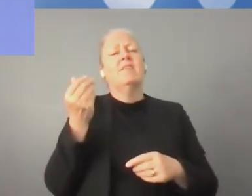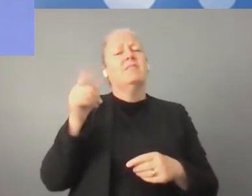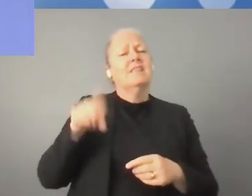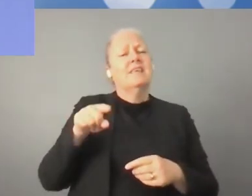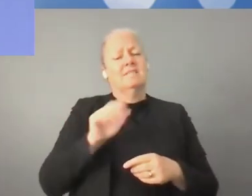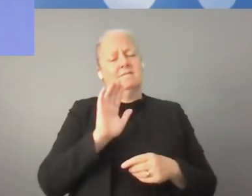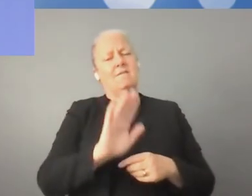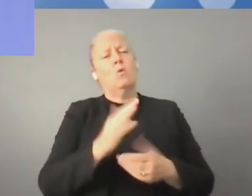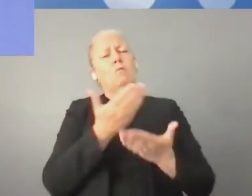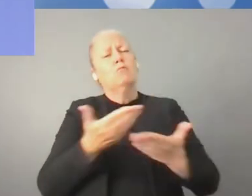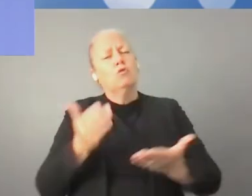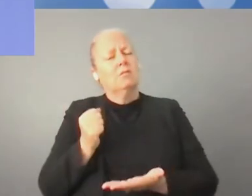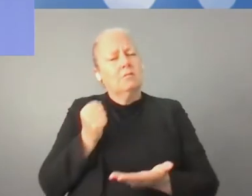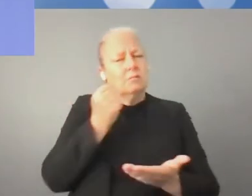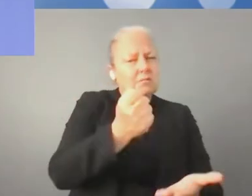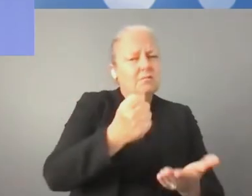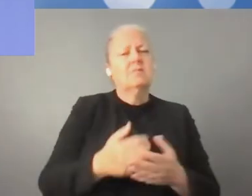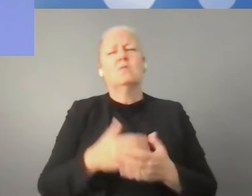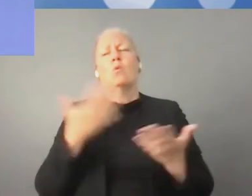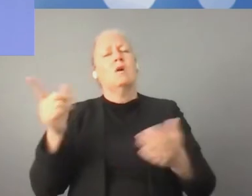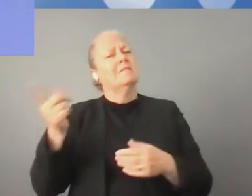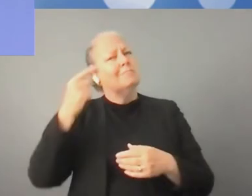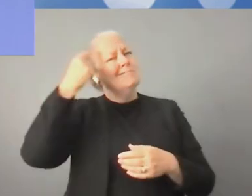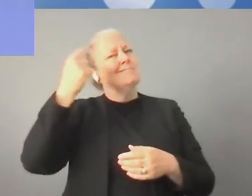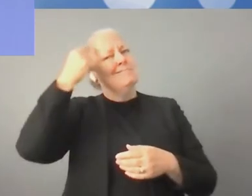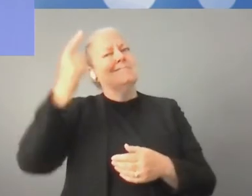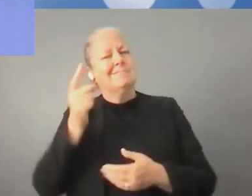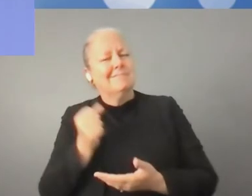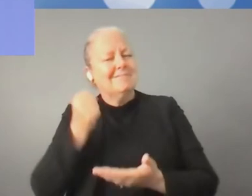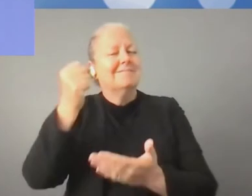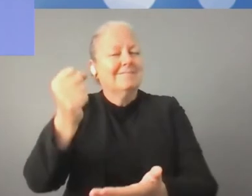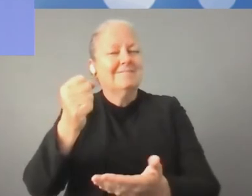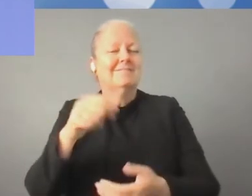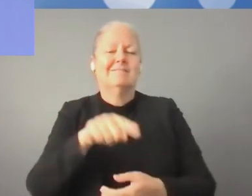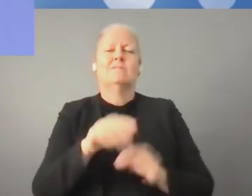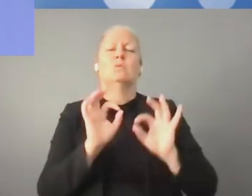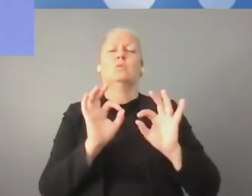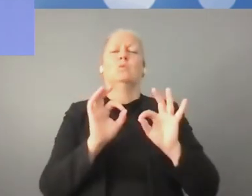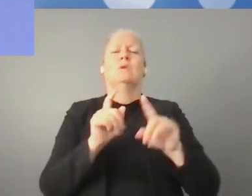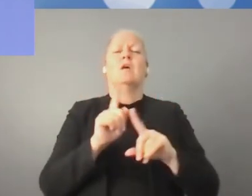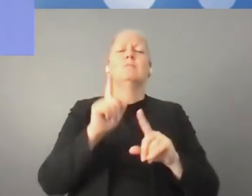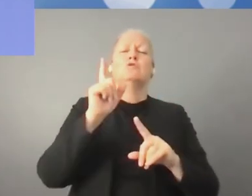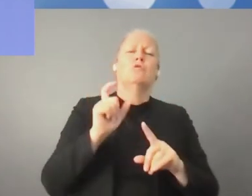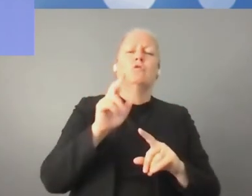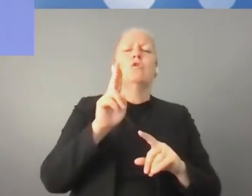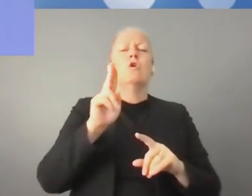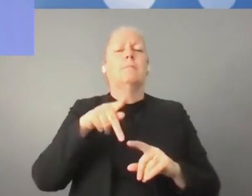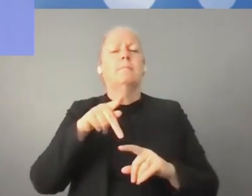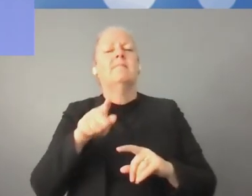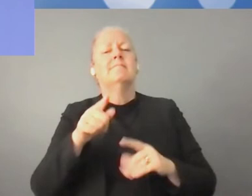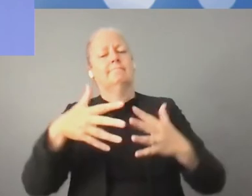rynku. Natomiast państwo wspomnieli tutaj również o kapitale wysokiego ryzyka i w przypadku